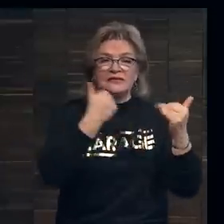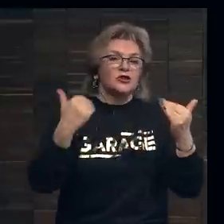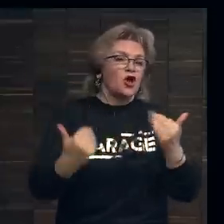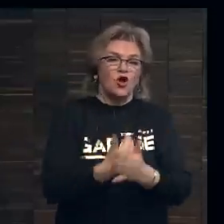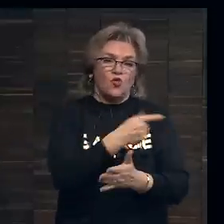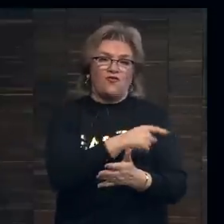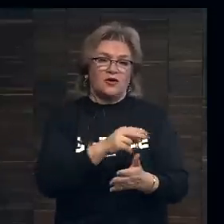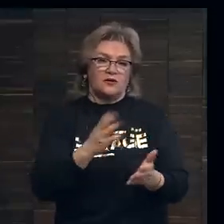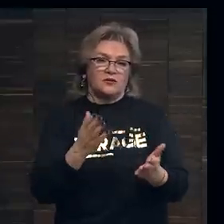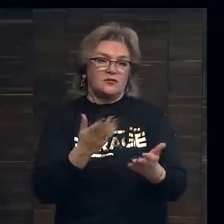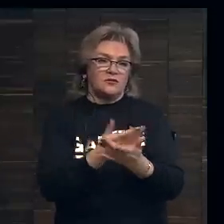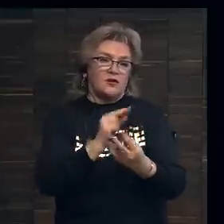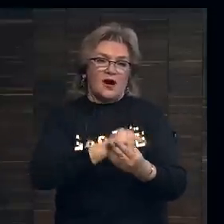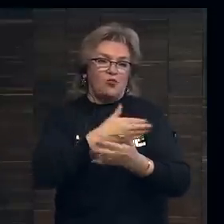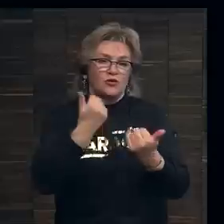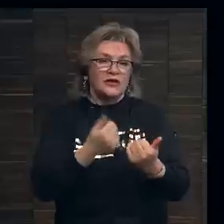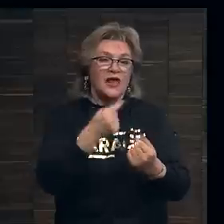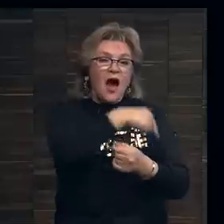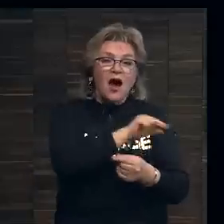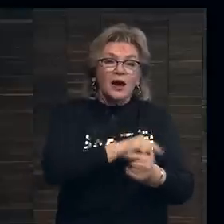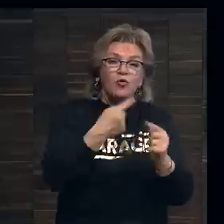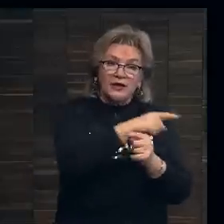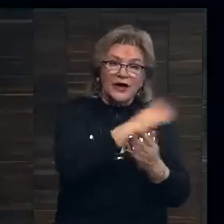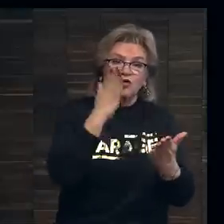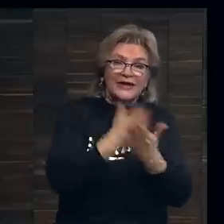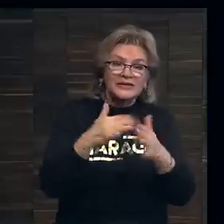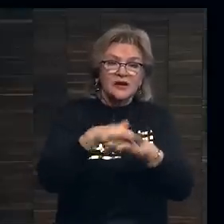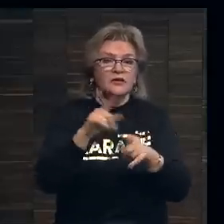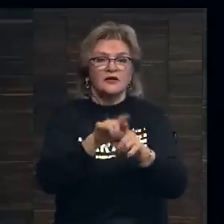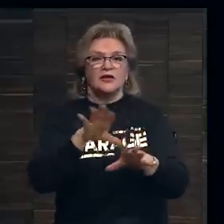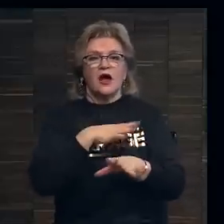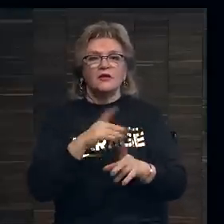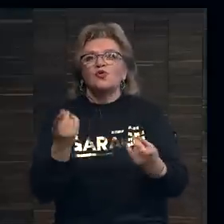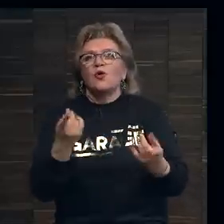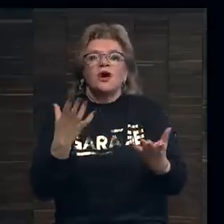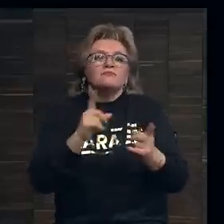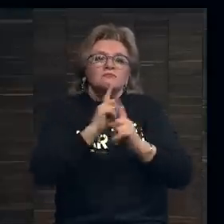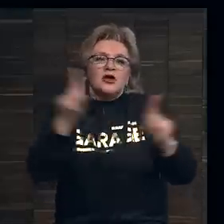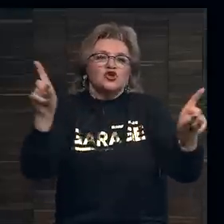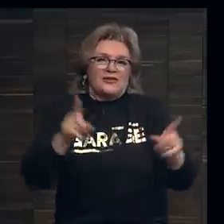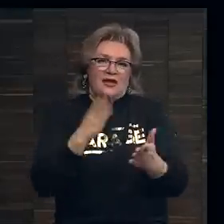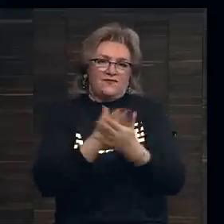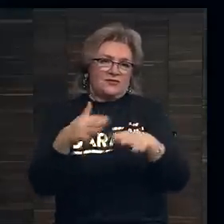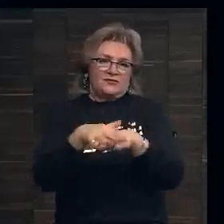новых работ, а те работы, которые есть на рынке, не так много шедевров циркулируют на рынке.